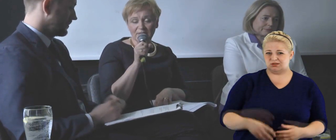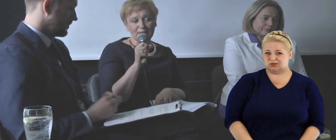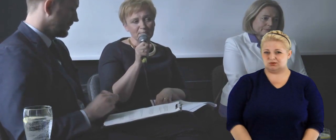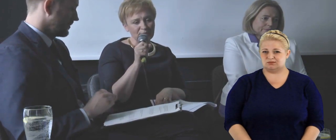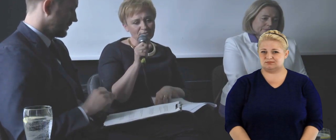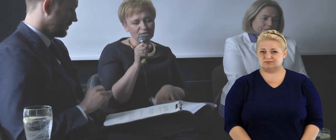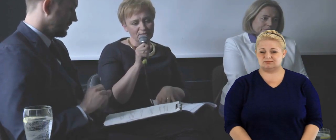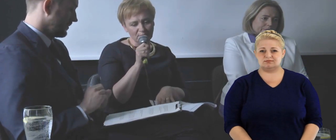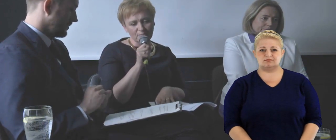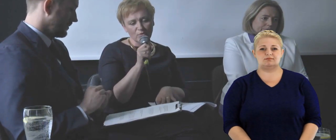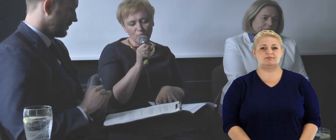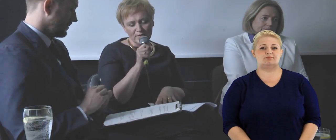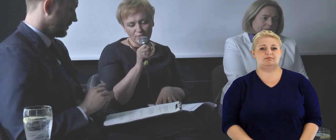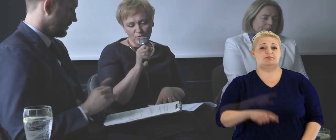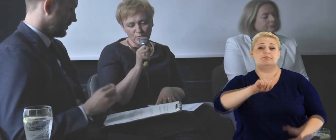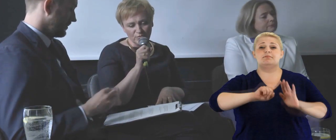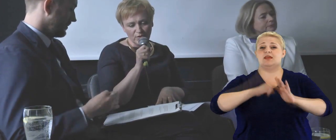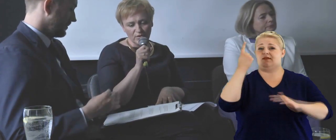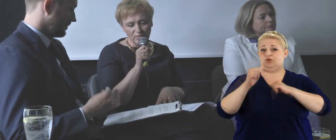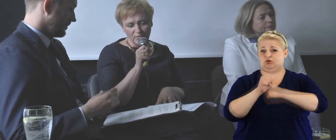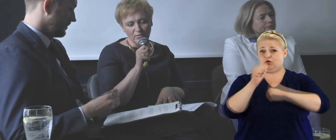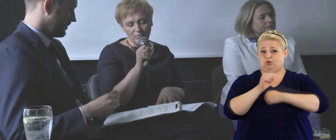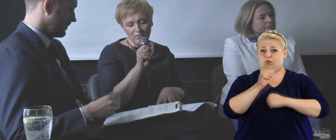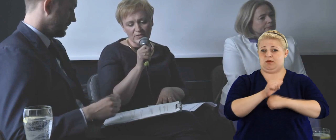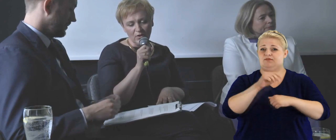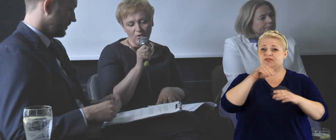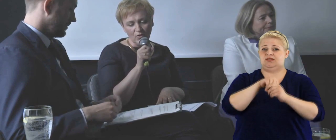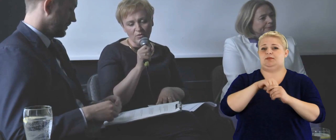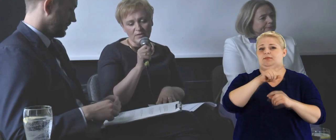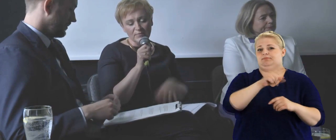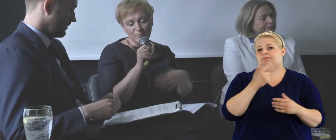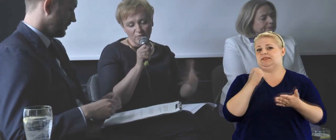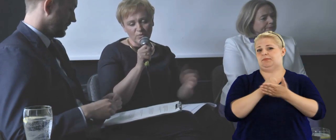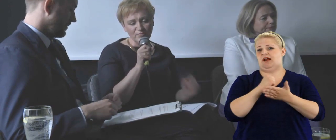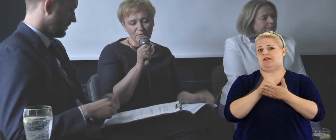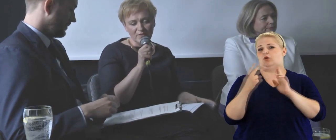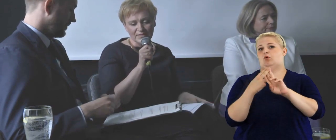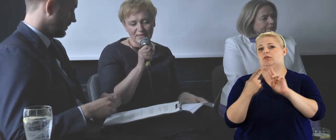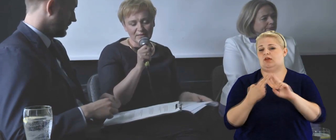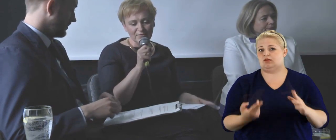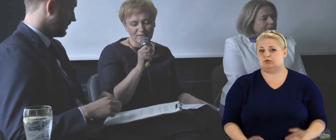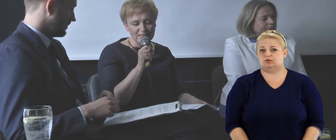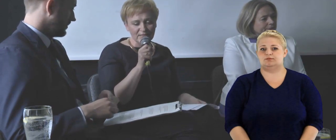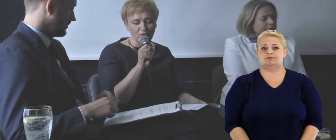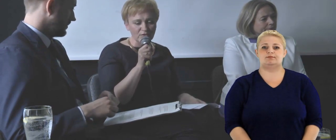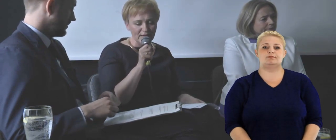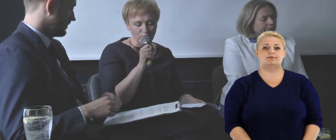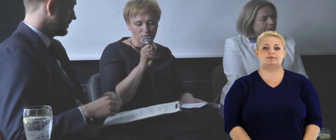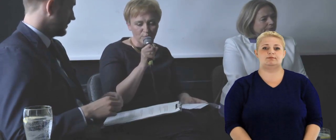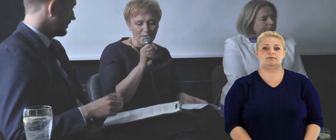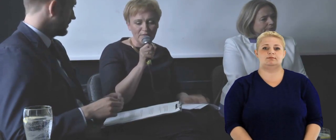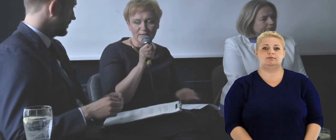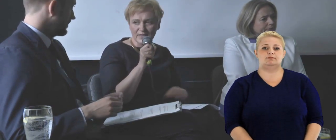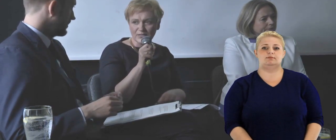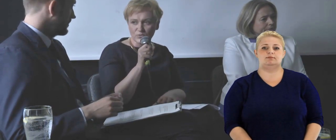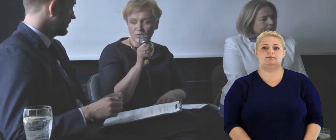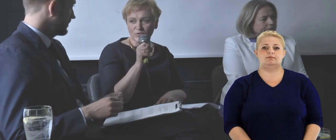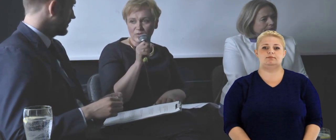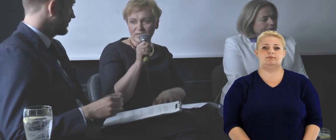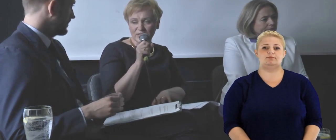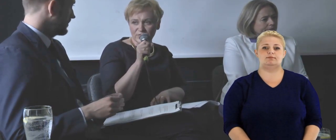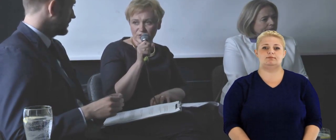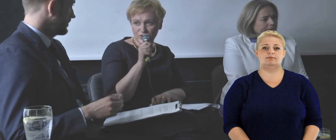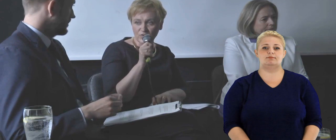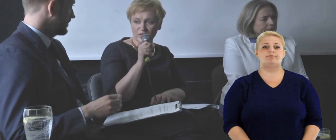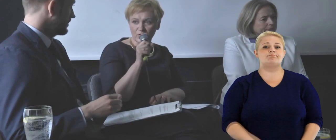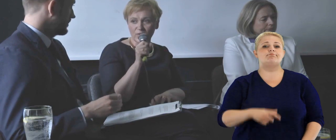razu, prawda. Zatem pierwszy dokument, który mówi o, w ogóle wprowadza kwestie kontaktu z grupami interesu,